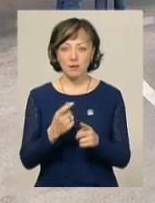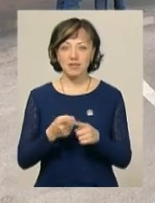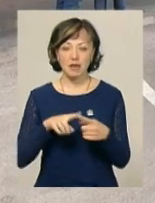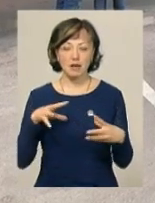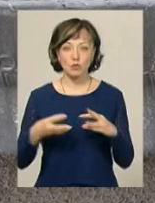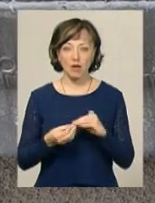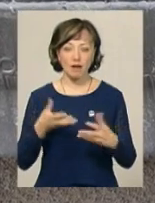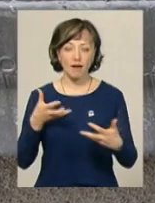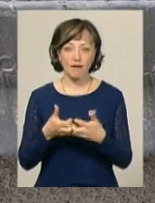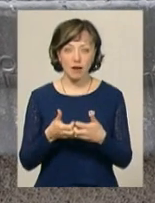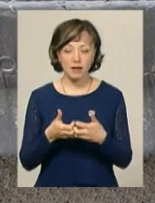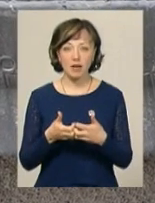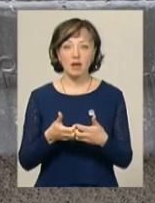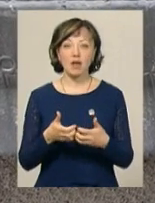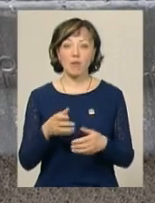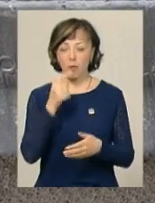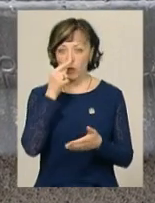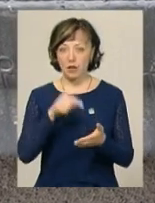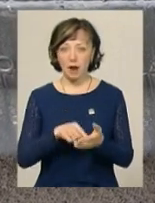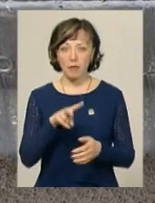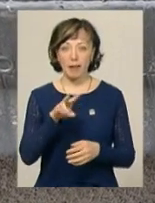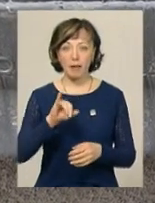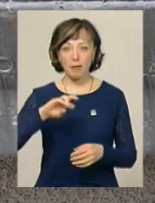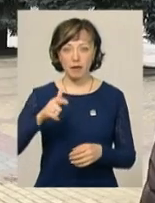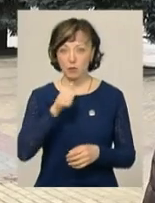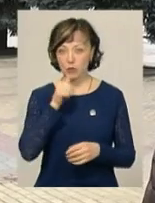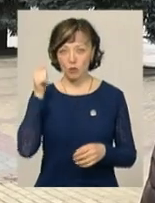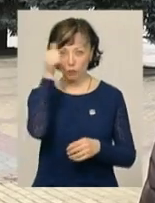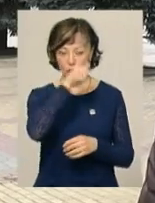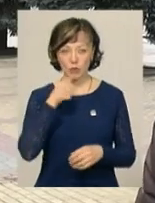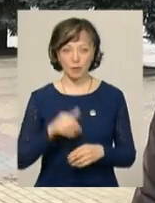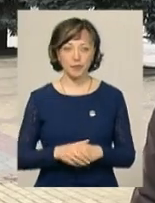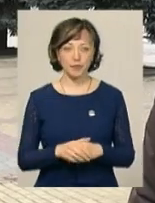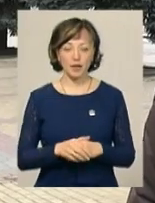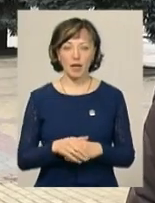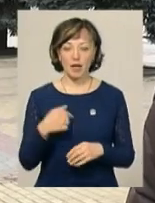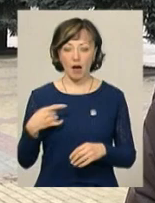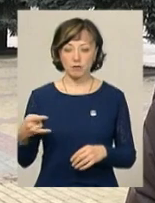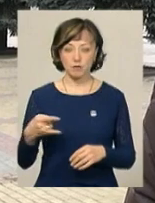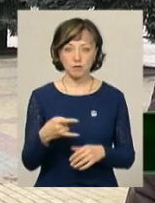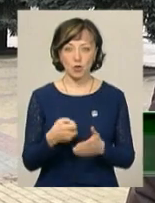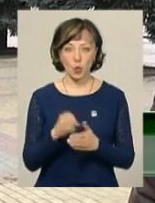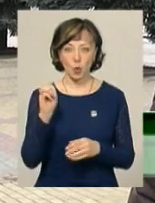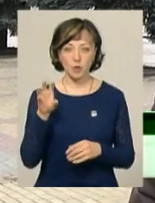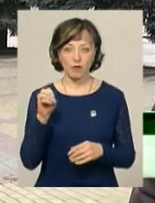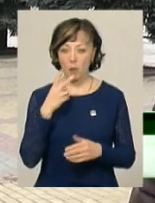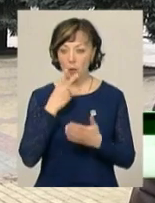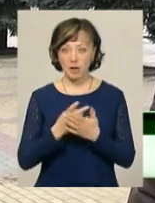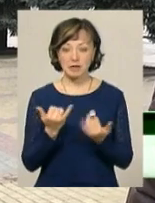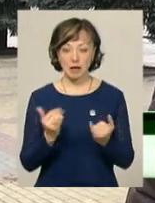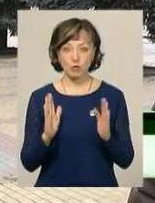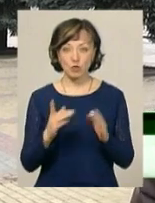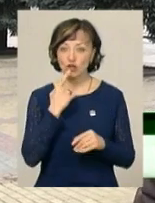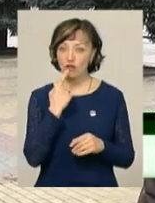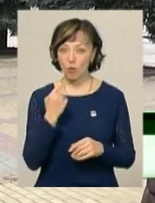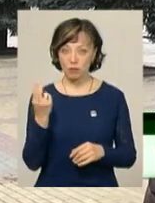настідки дорожньо-транспортної пригоди, в яку він втрапив у липні минулого року. Наближаючись до світофору, побачив, що він вже зараз буде переключатися